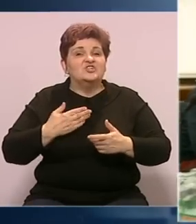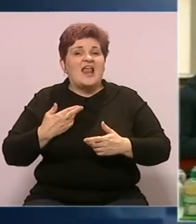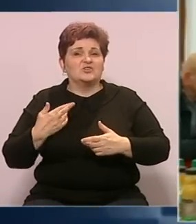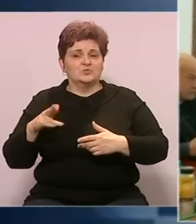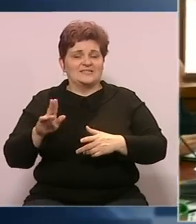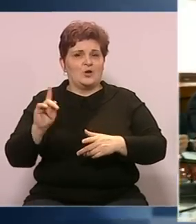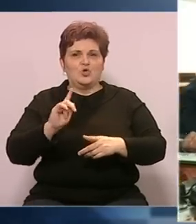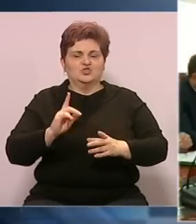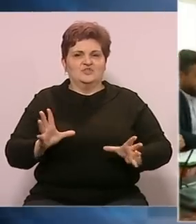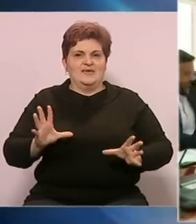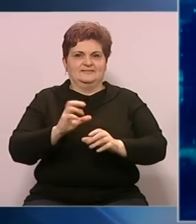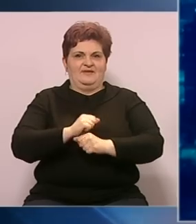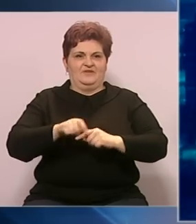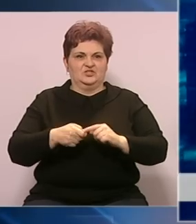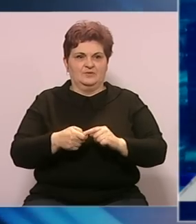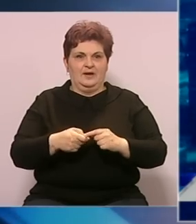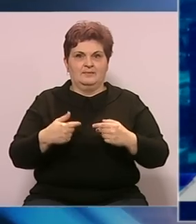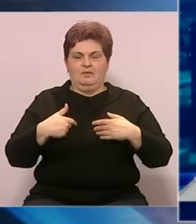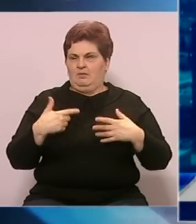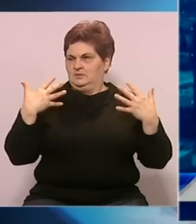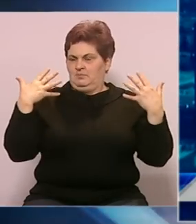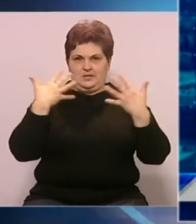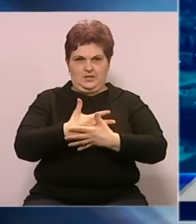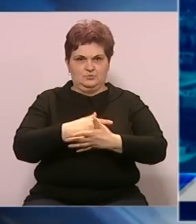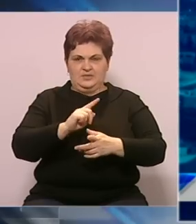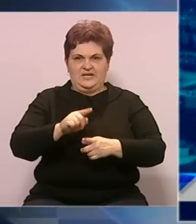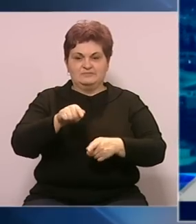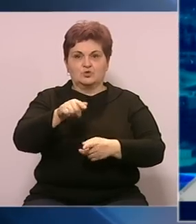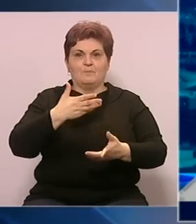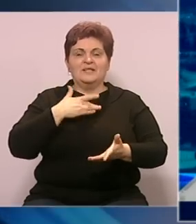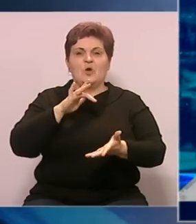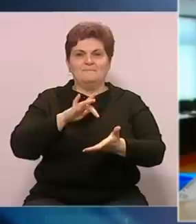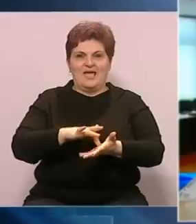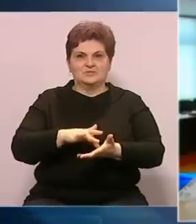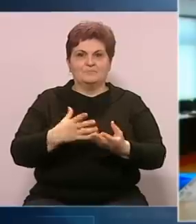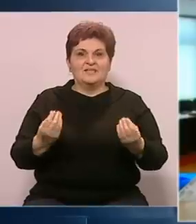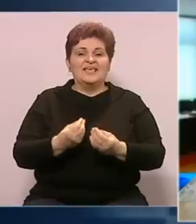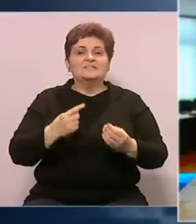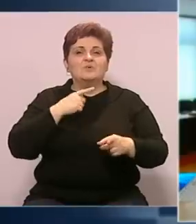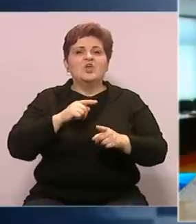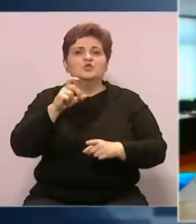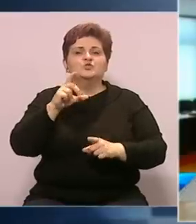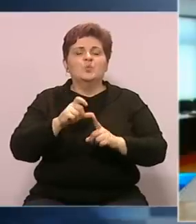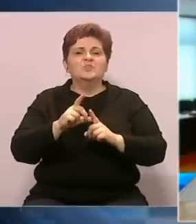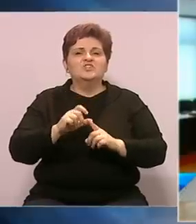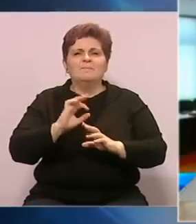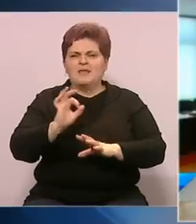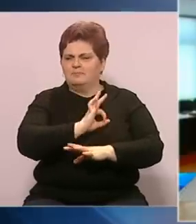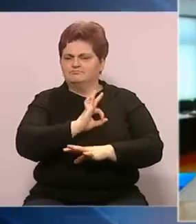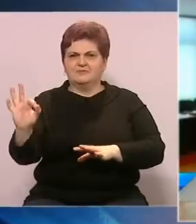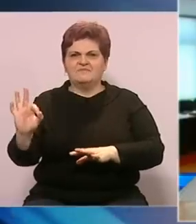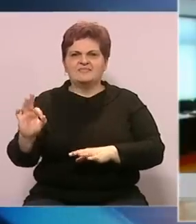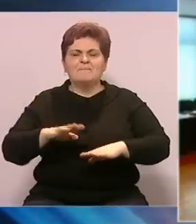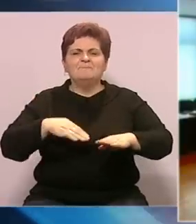još nije završena stvar. Ja sam razočaran da mi nismo dobili to prije svega zato što mislim da bi kolekcija Čudrič bila perfekta na toj